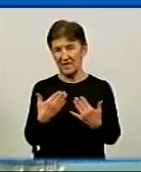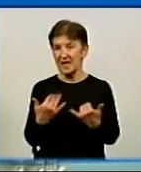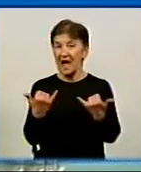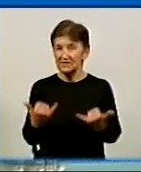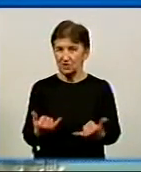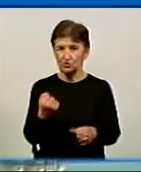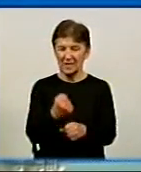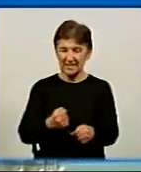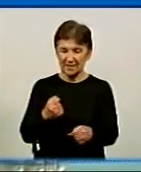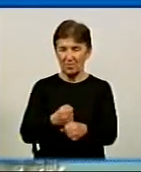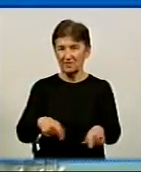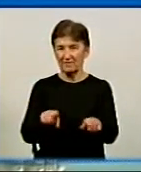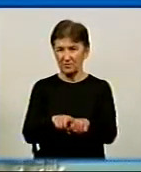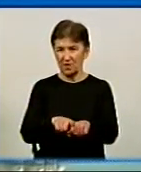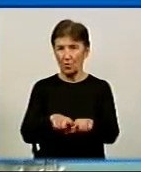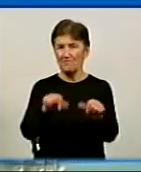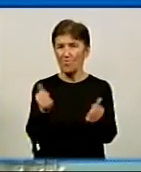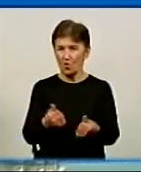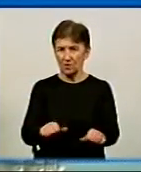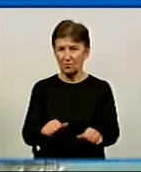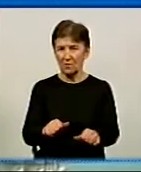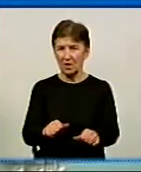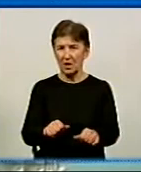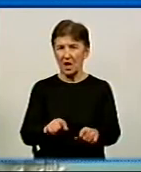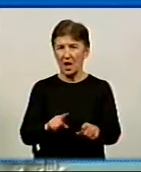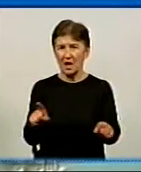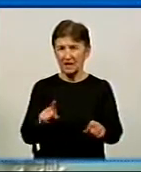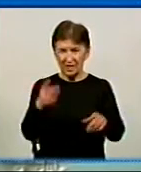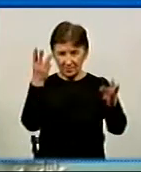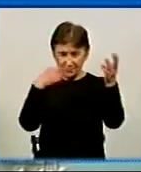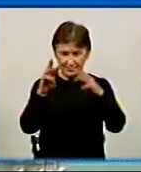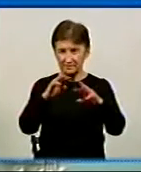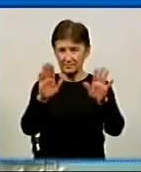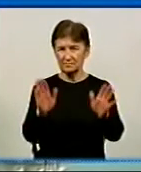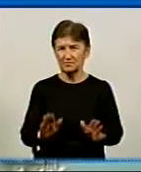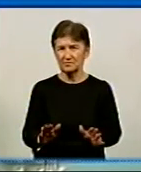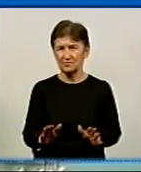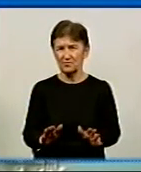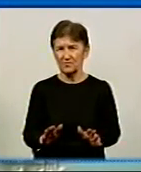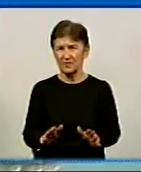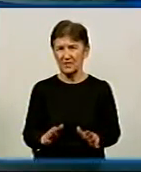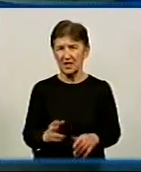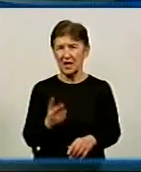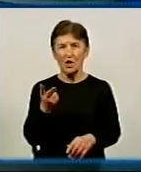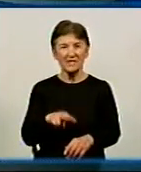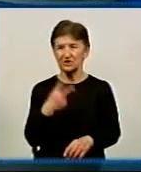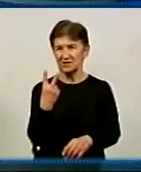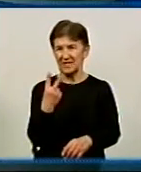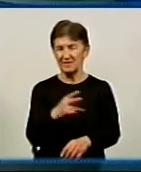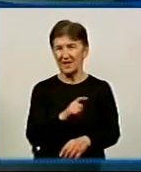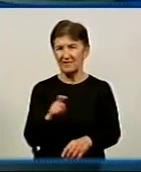розробляємо форму це капеланство, більше натовську модель. Яка відмінність суттєва? Дві хвилини залишається.